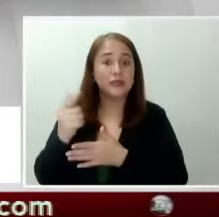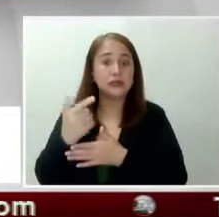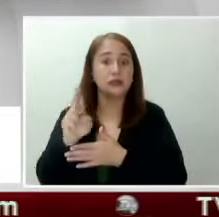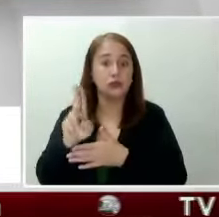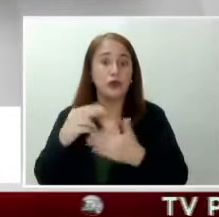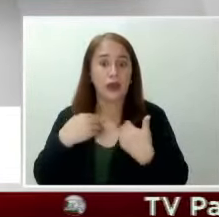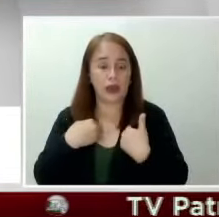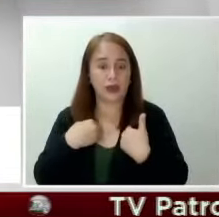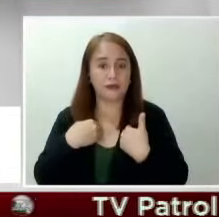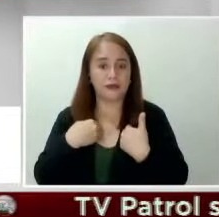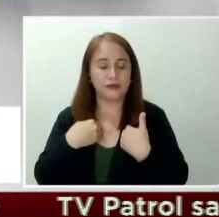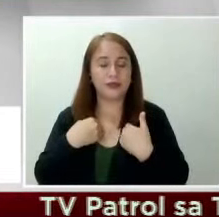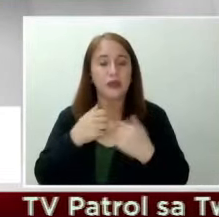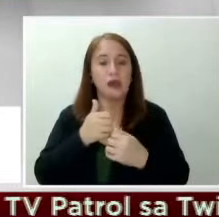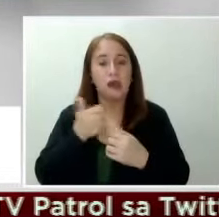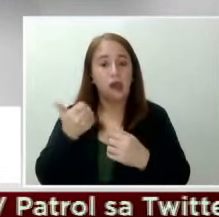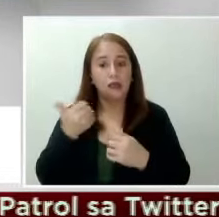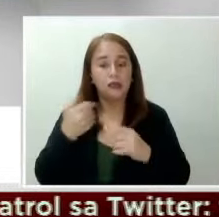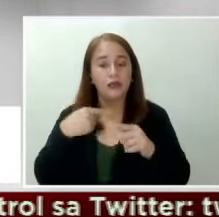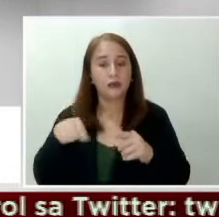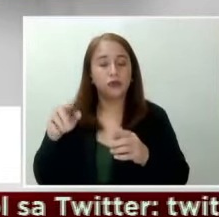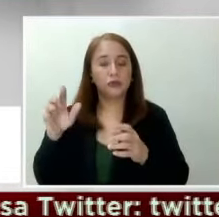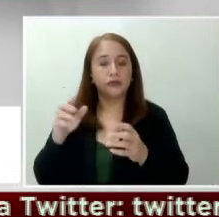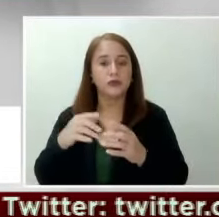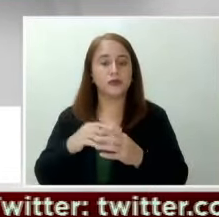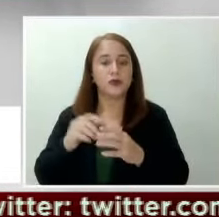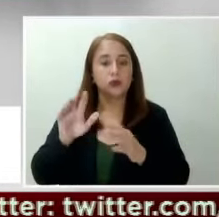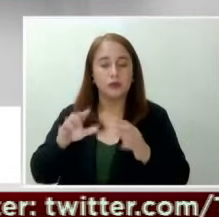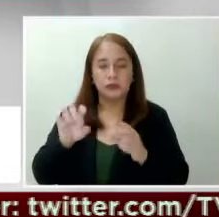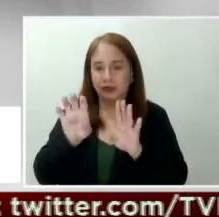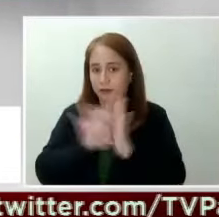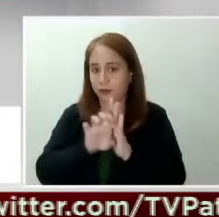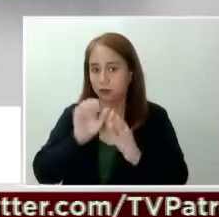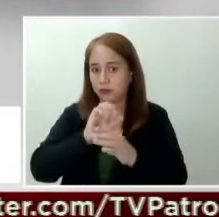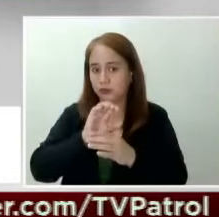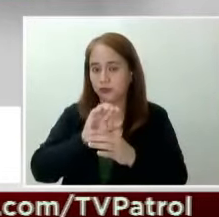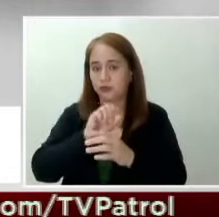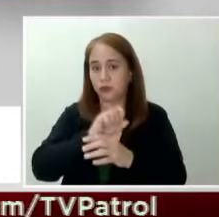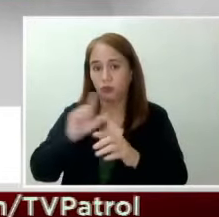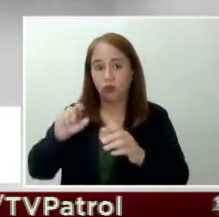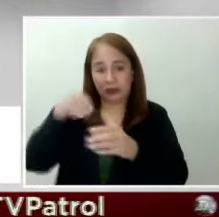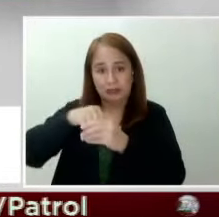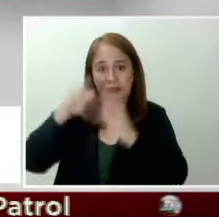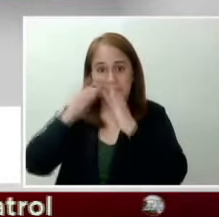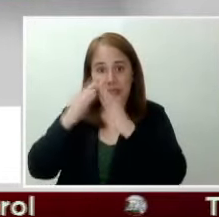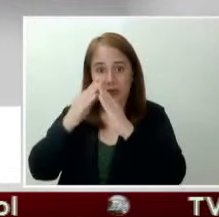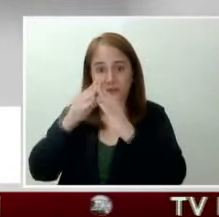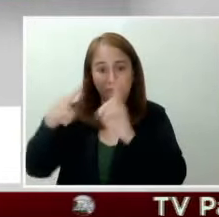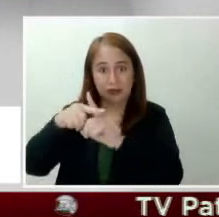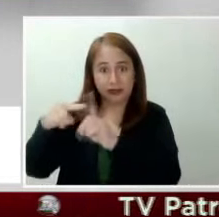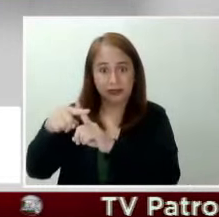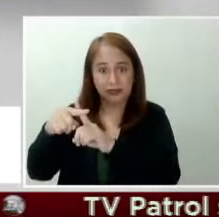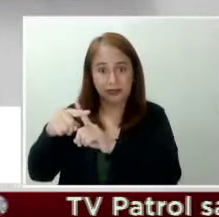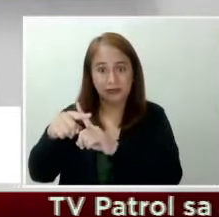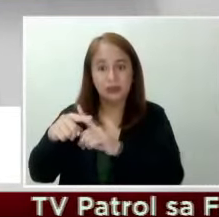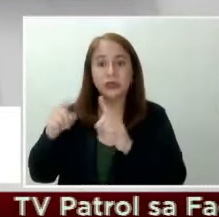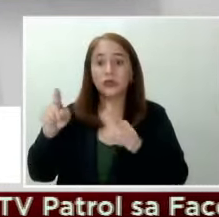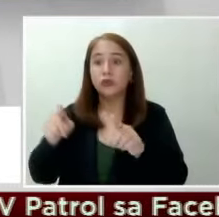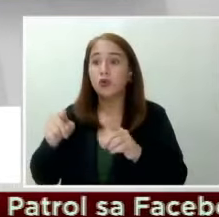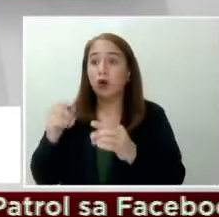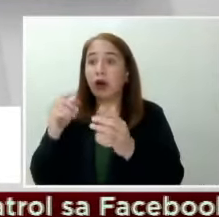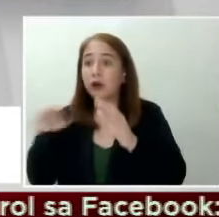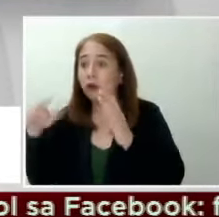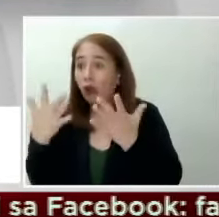reverse. So if a whole household, most of them are positive, kinukuha ngayon nila yung negative. Iyon ang nilalagay sa